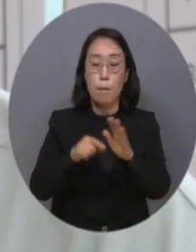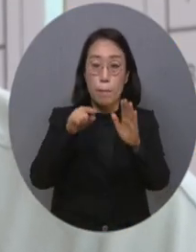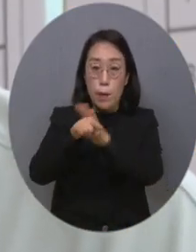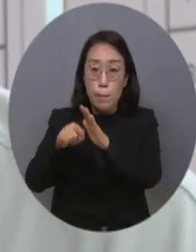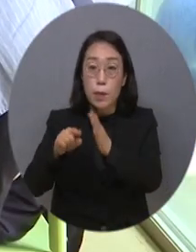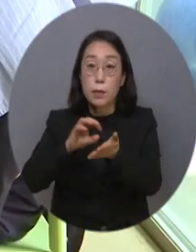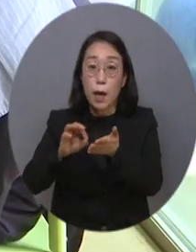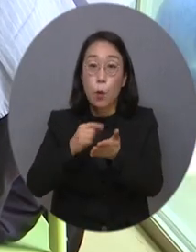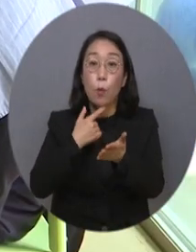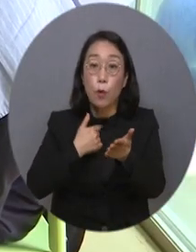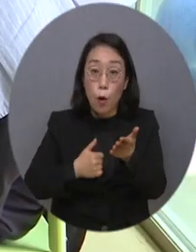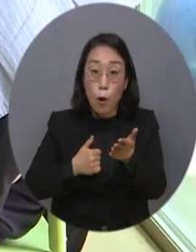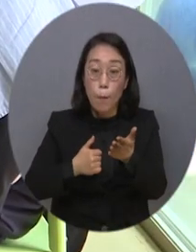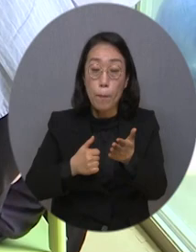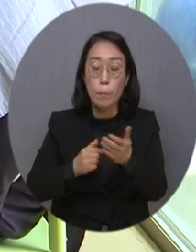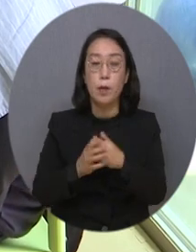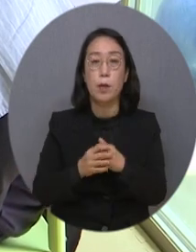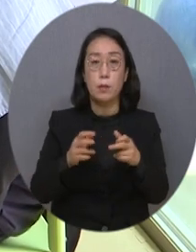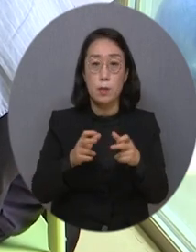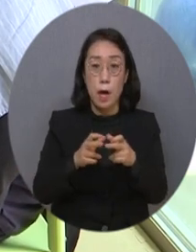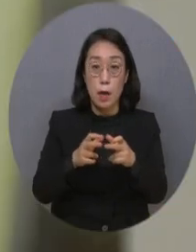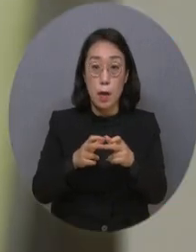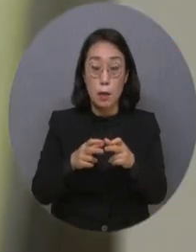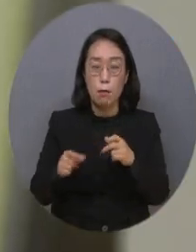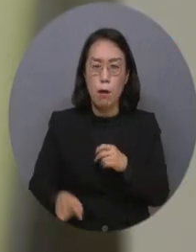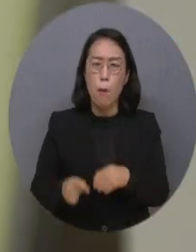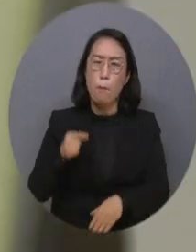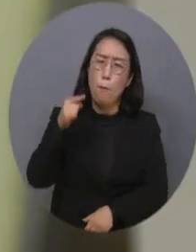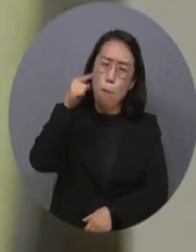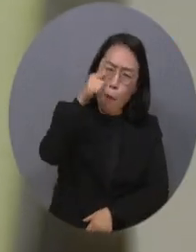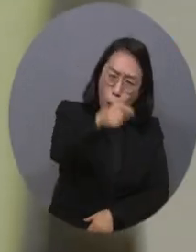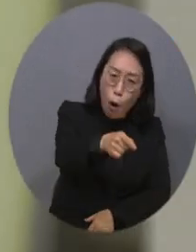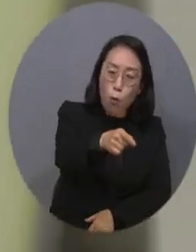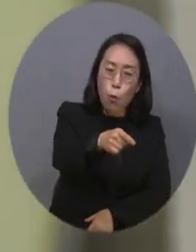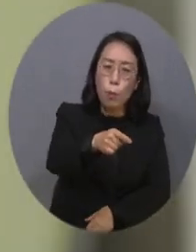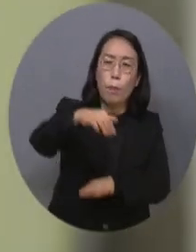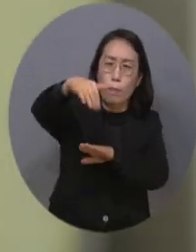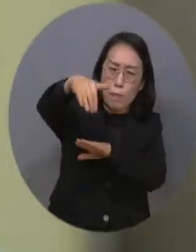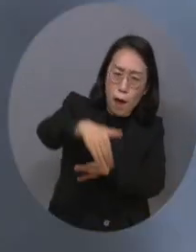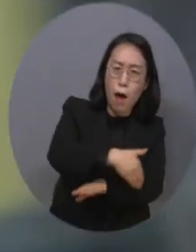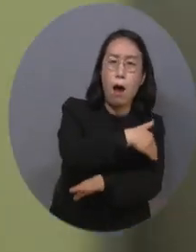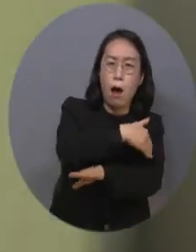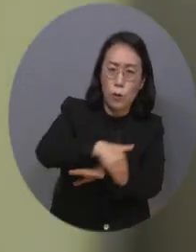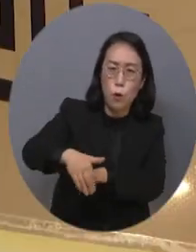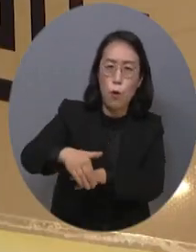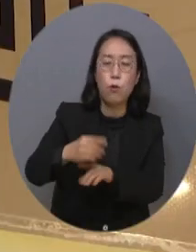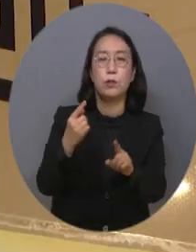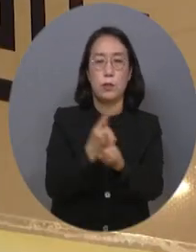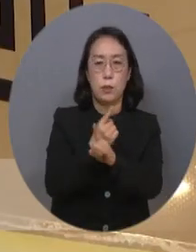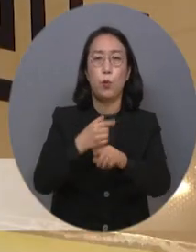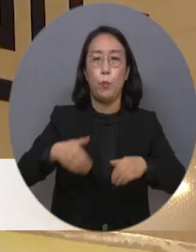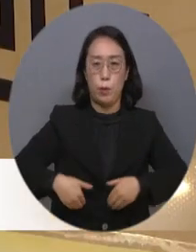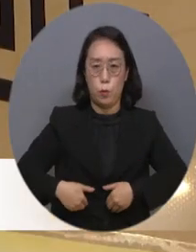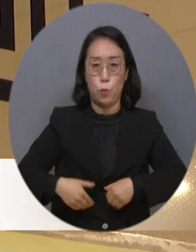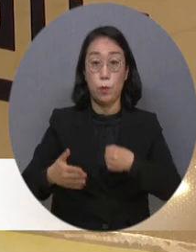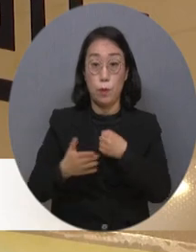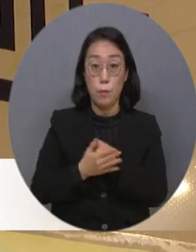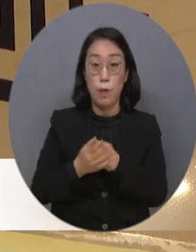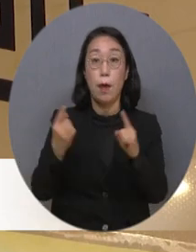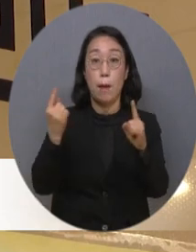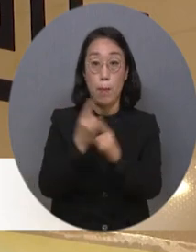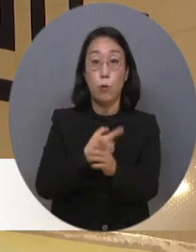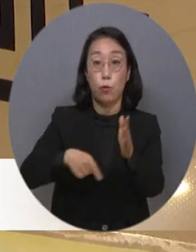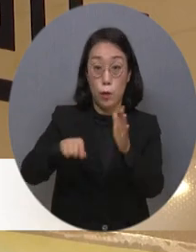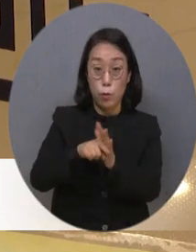.3%는 거주지가 아닌 타 시도까지 이동해 치료를 받은 것으로 나타났습니다. 이를 해소하기 위해